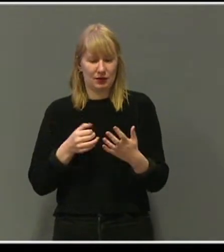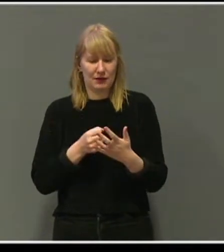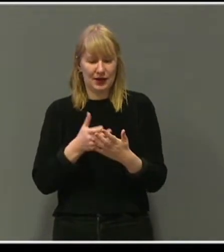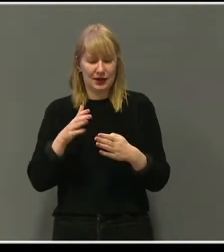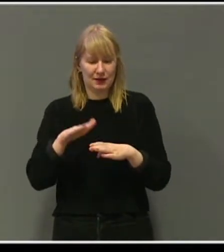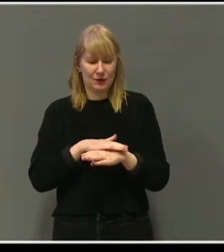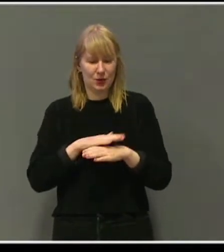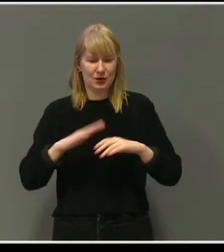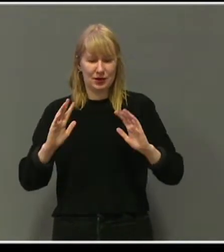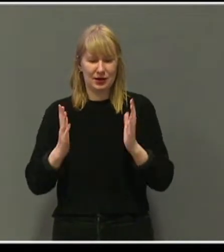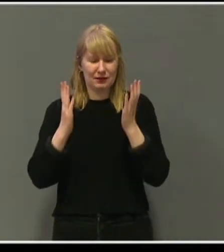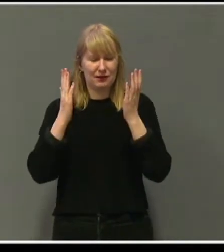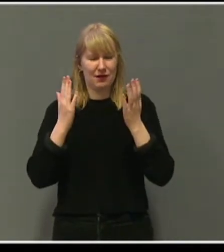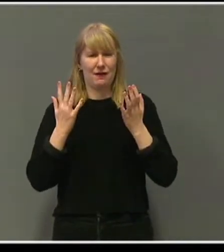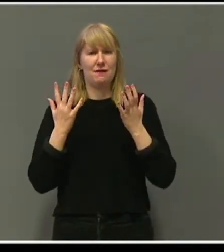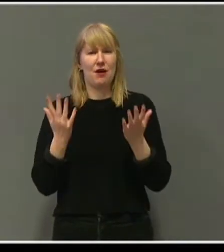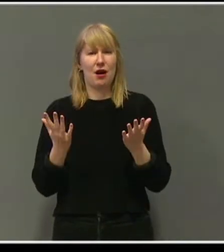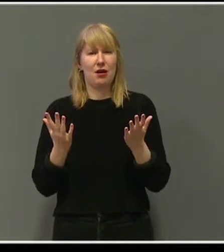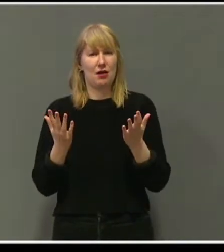liv?